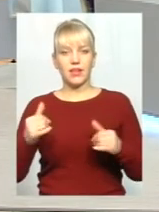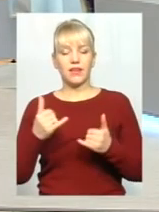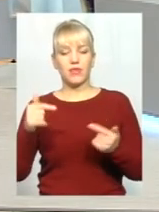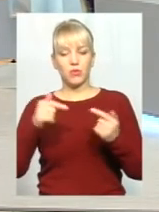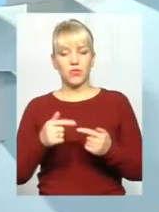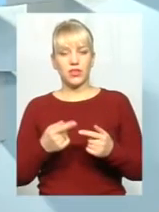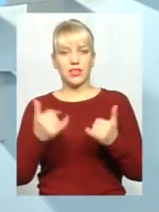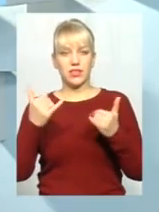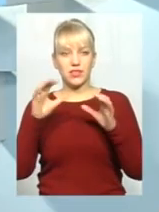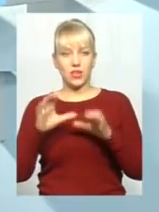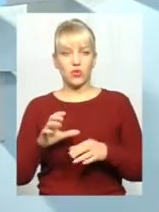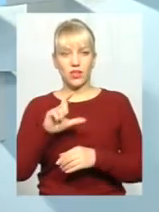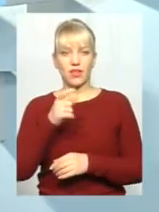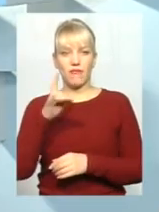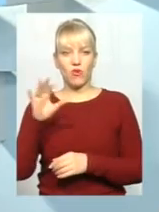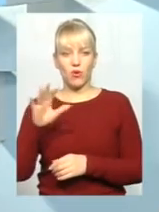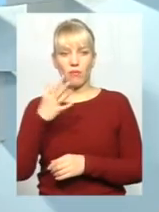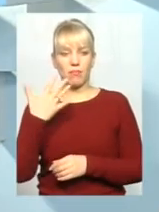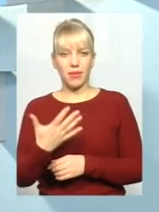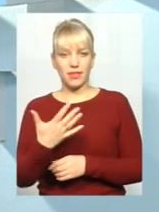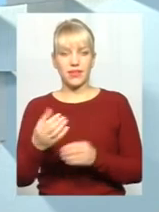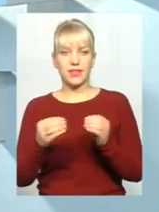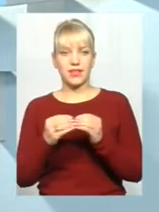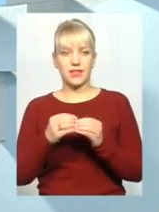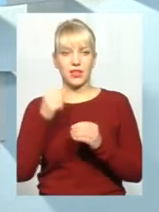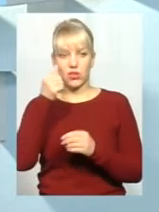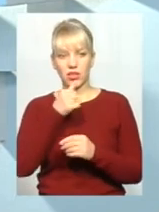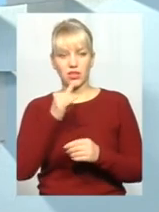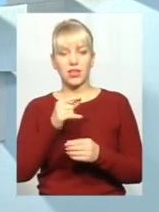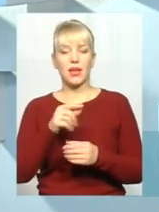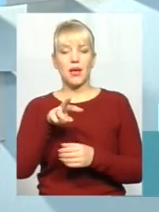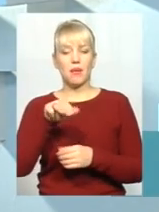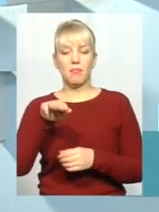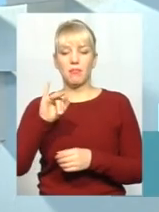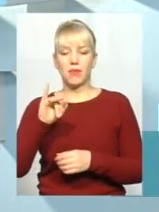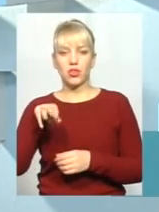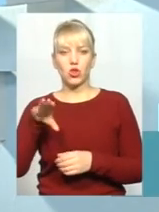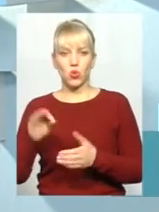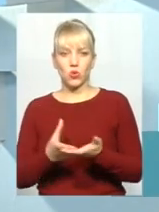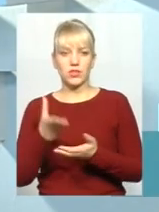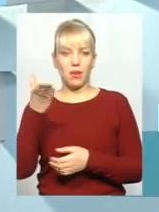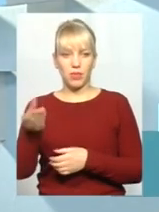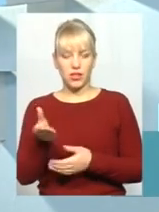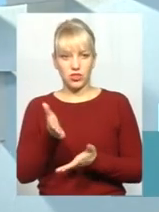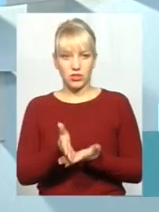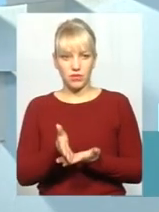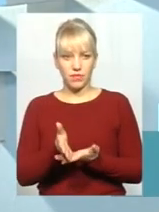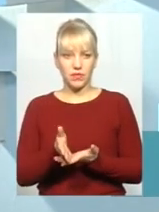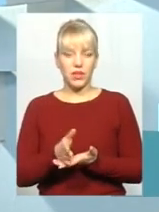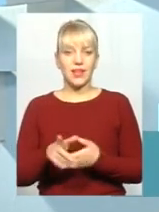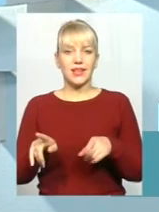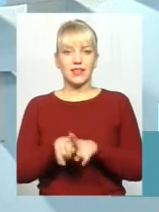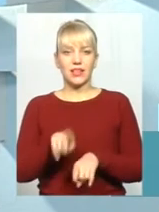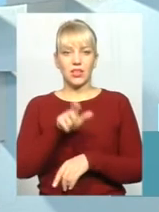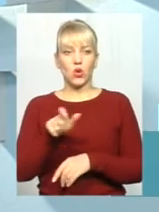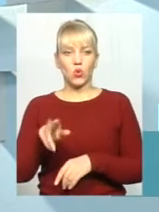законам, це Європ'ять, десятий рік, і розмитнила їх. Заплатила певну суму платежів. А такі люди,